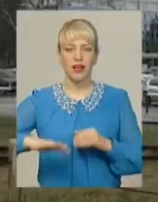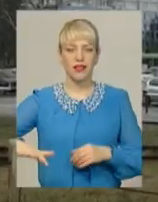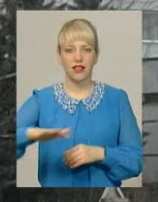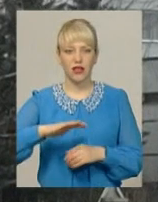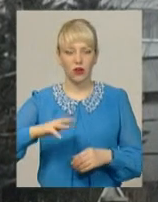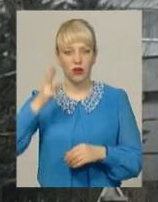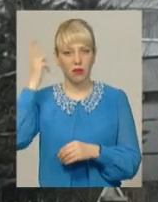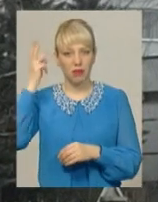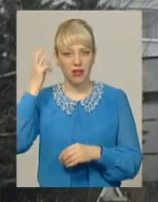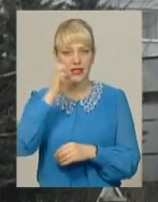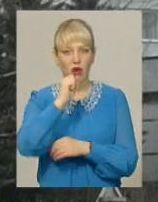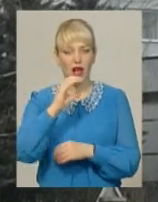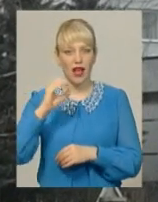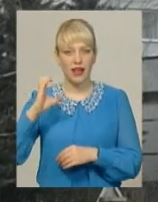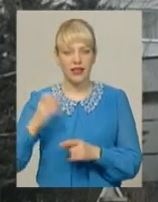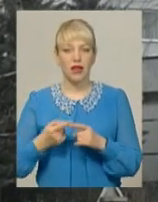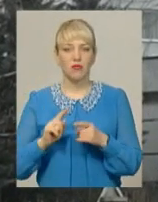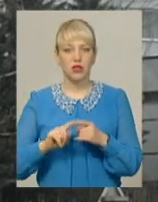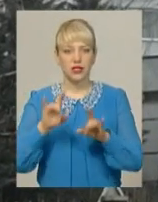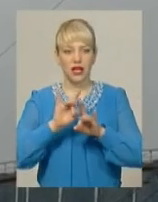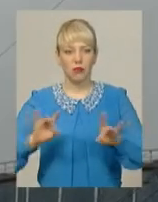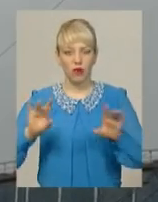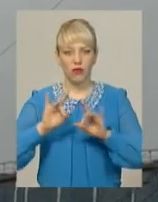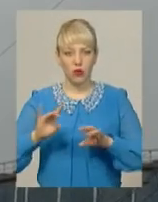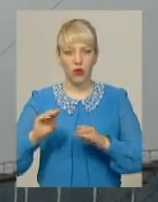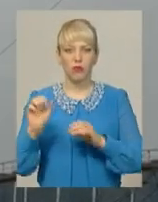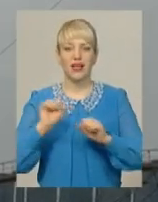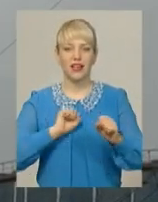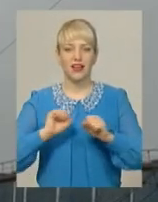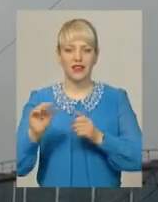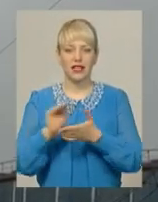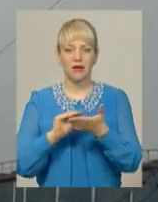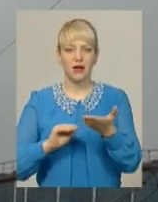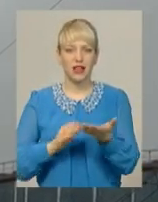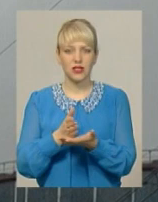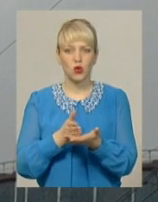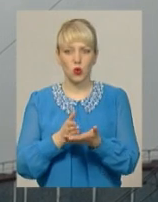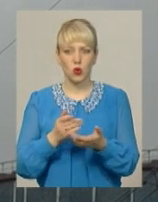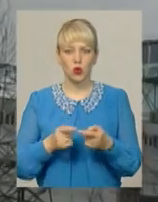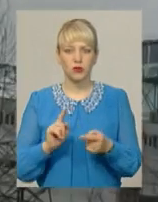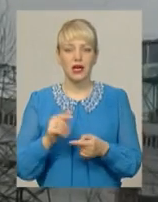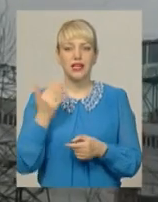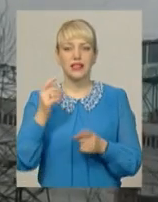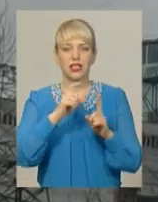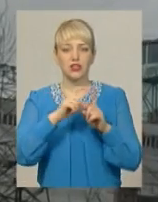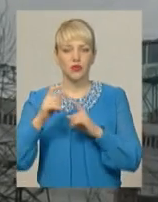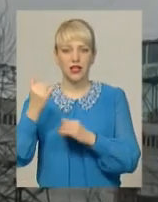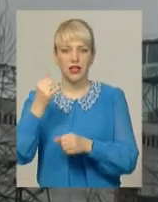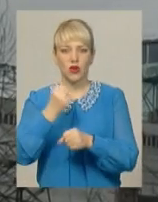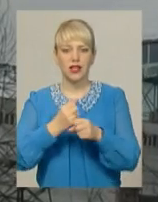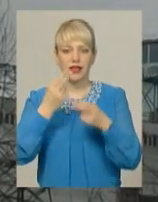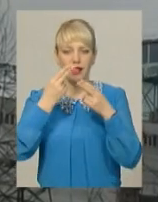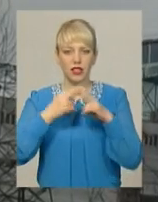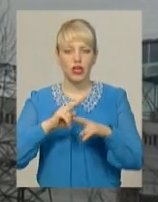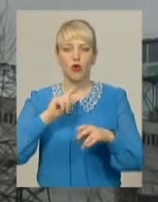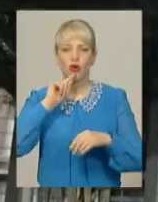електростанції. Про це повідомила керівник групи інформації пресслужби ХС Жанна Костенко. За її словами, нині розробляється техніко